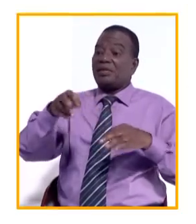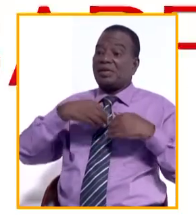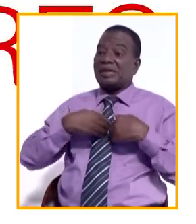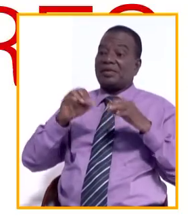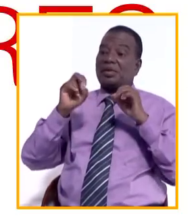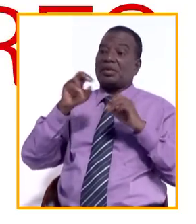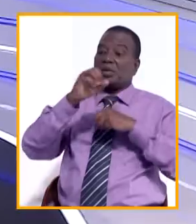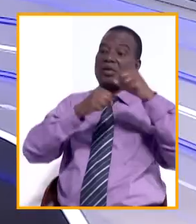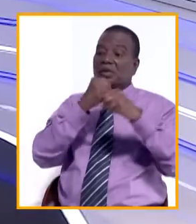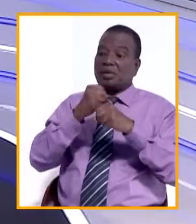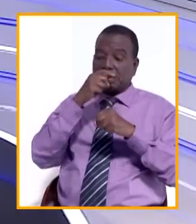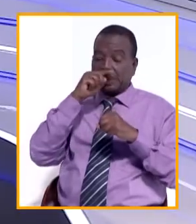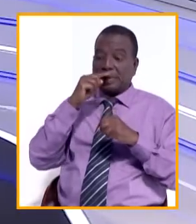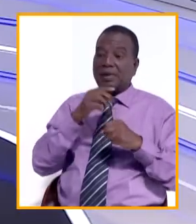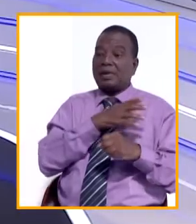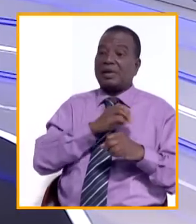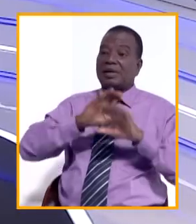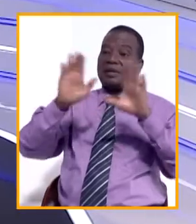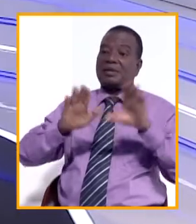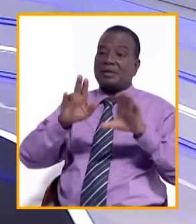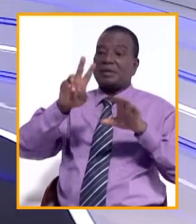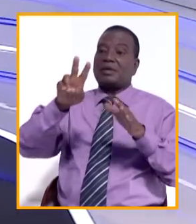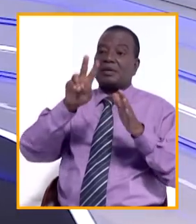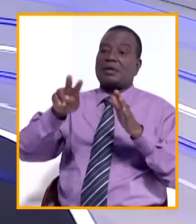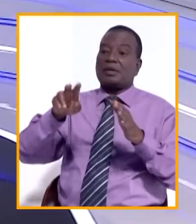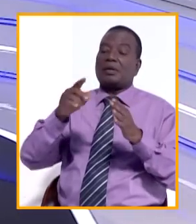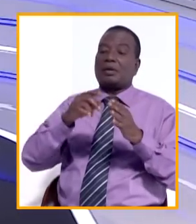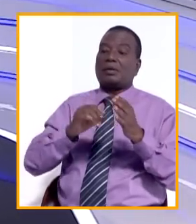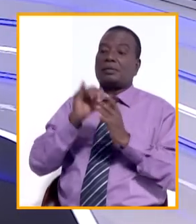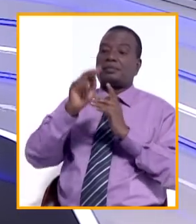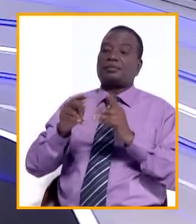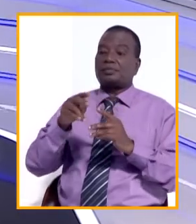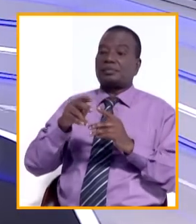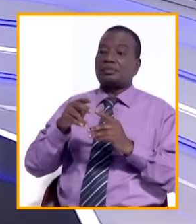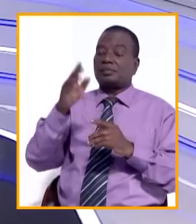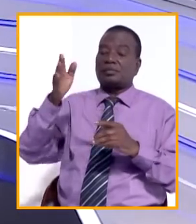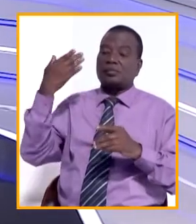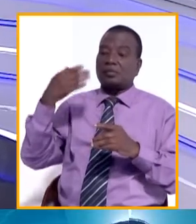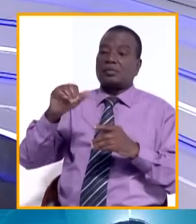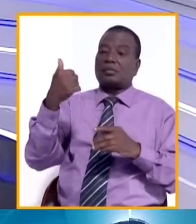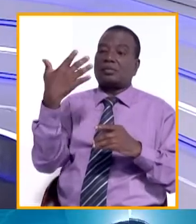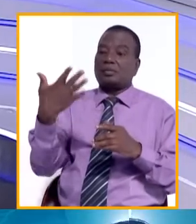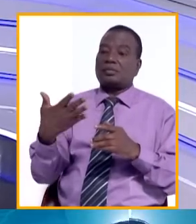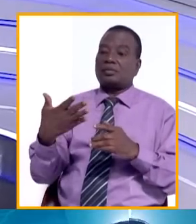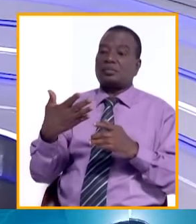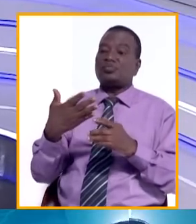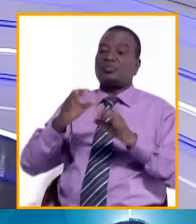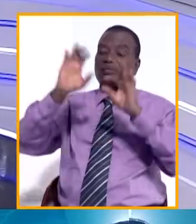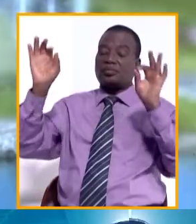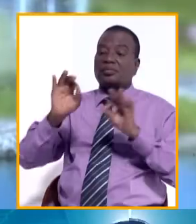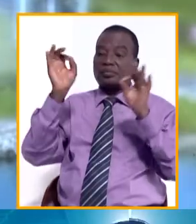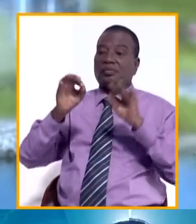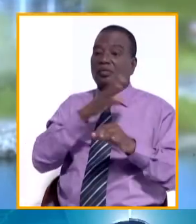2023. Et justement, le dimanche 22 janvier dernier s'est tenu au Palais des Sports de Trècheville, la 15e édition du Giga Maoulid